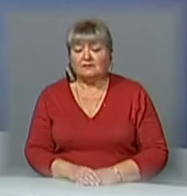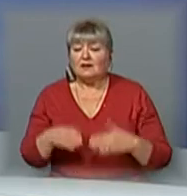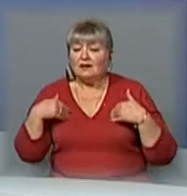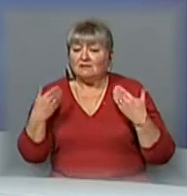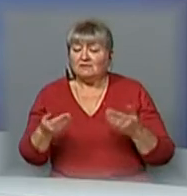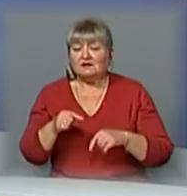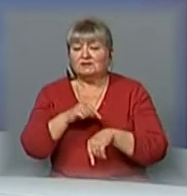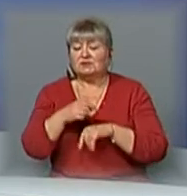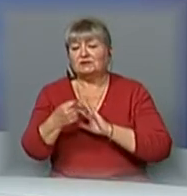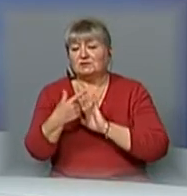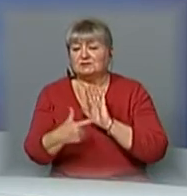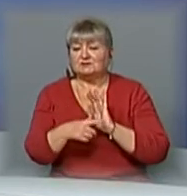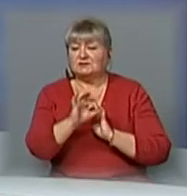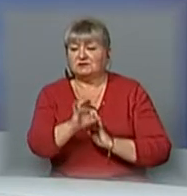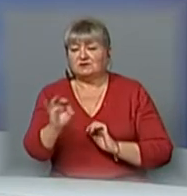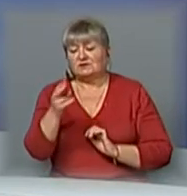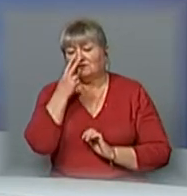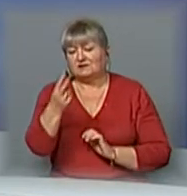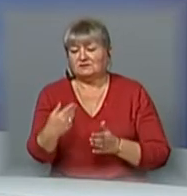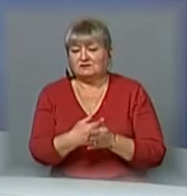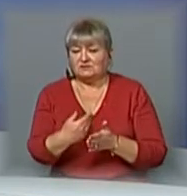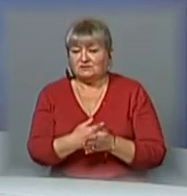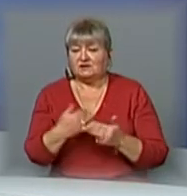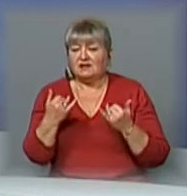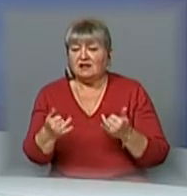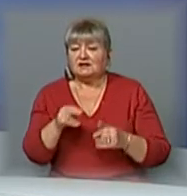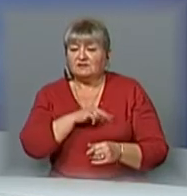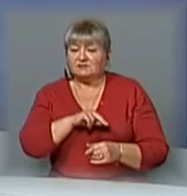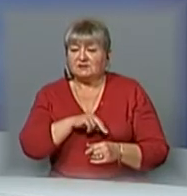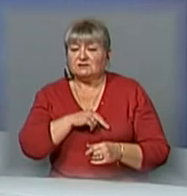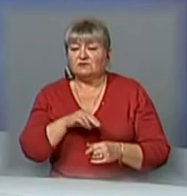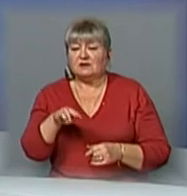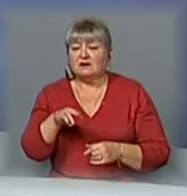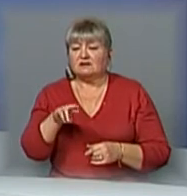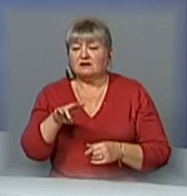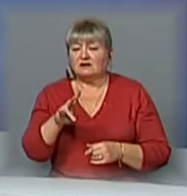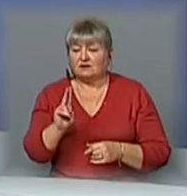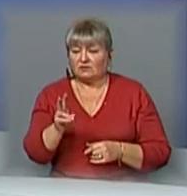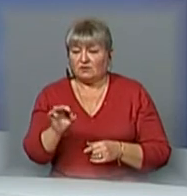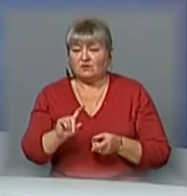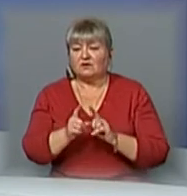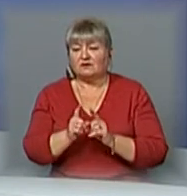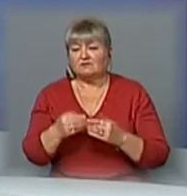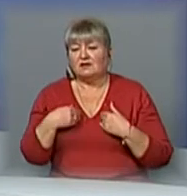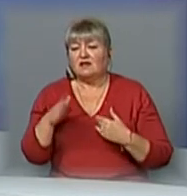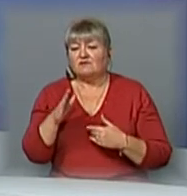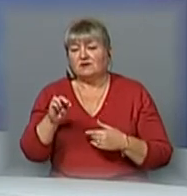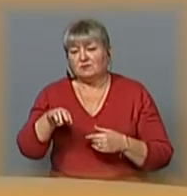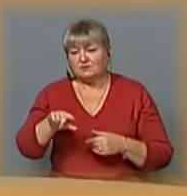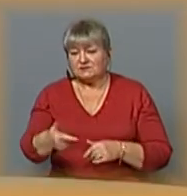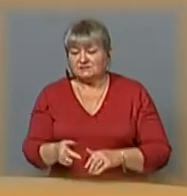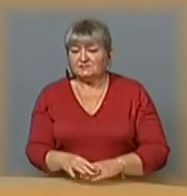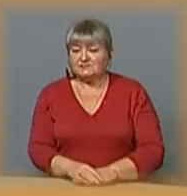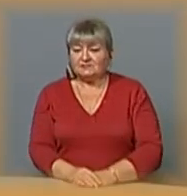Вітаю на годиннику 17.00. Ви дивитесь новини. У студії для вас працює Марта Янко, сурдопереклад, Віра Муць.